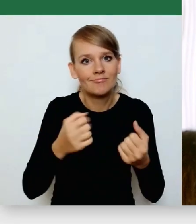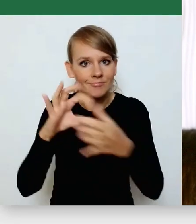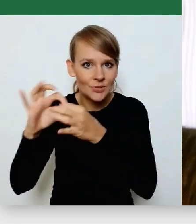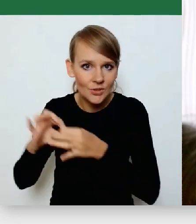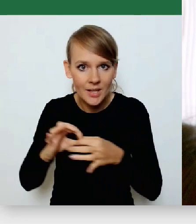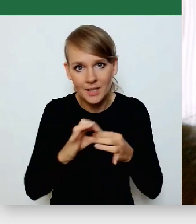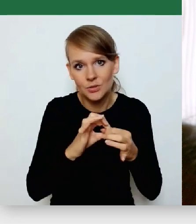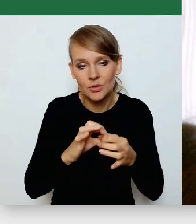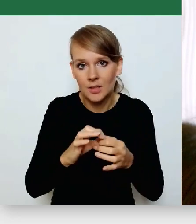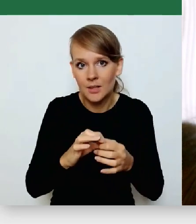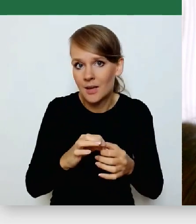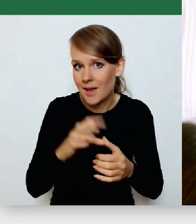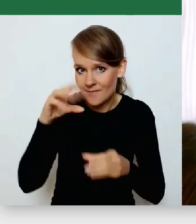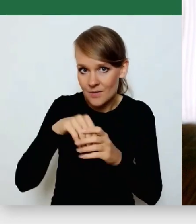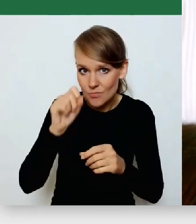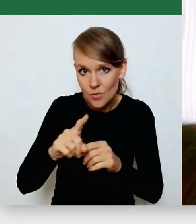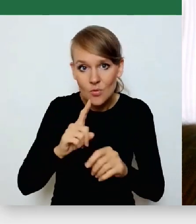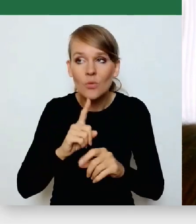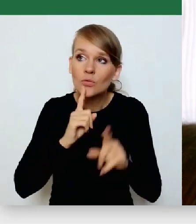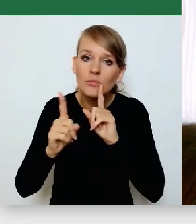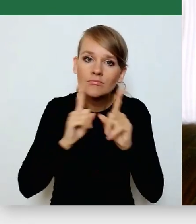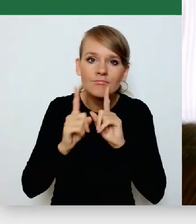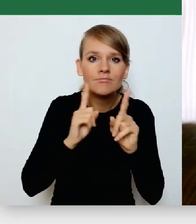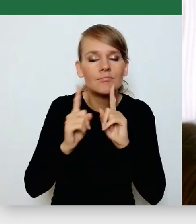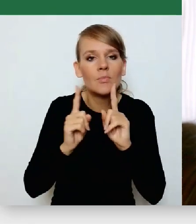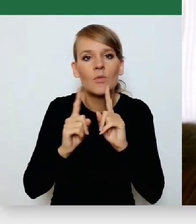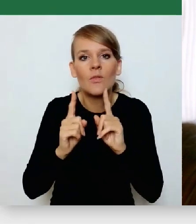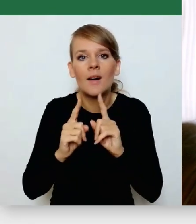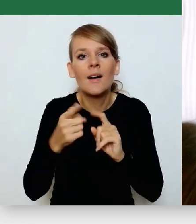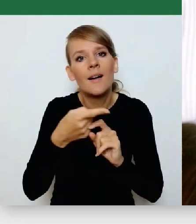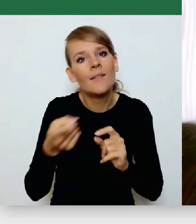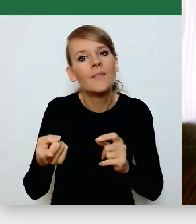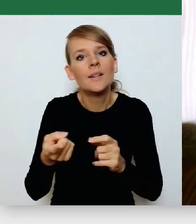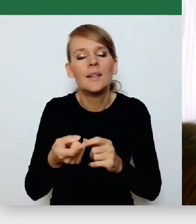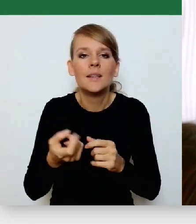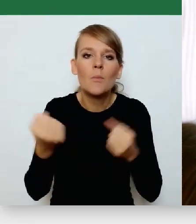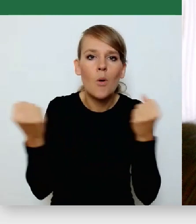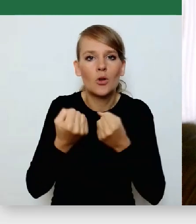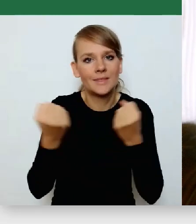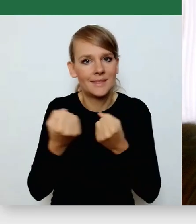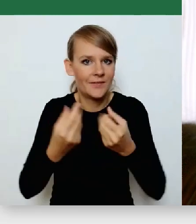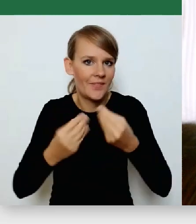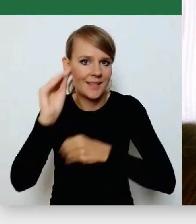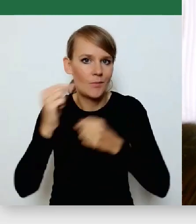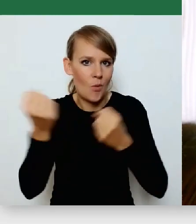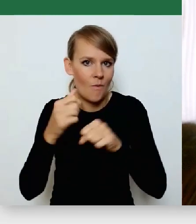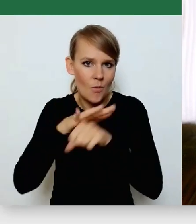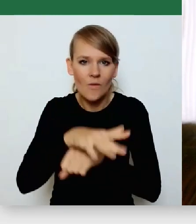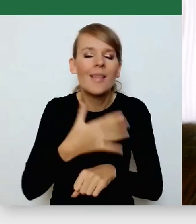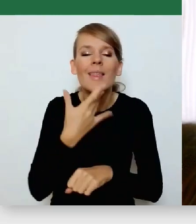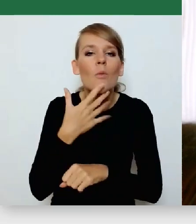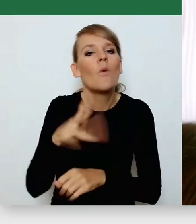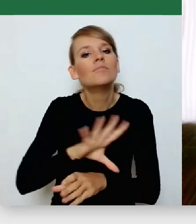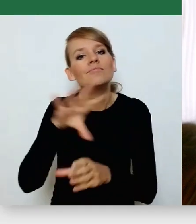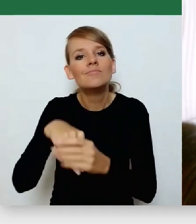czy tam są rozmowy o tym, żebyście mieli mocniejszą reprezentację, wpływ. Nie chodzi nawet o stanowiska jakieś tam poselskie, senatorskie, tylko o